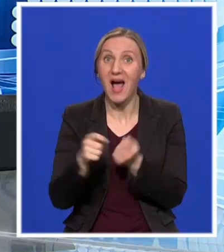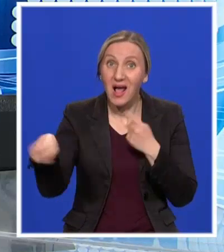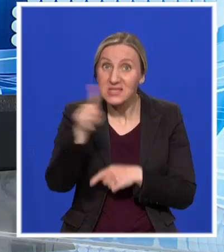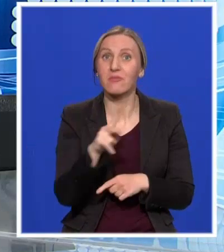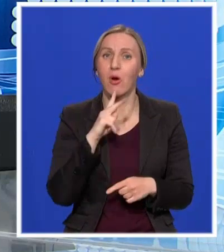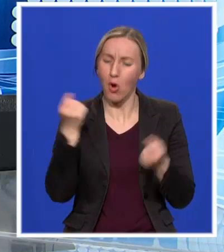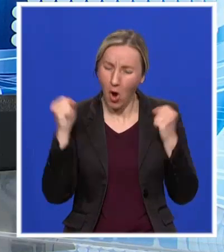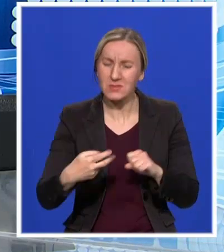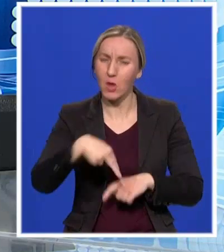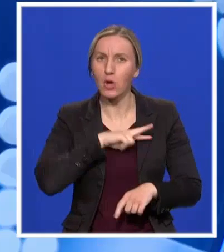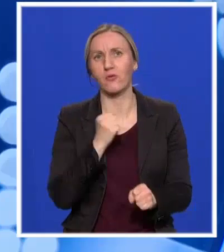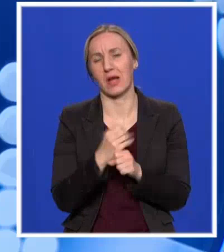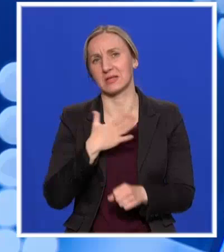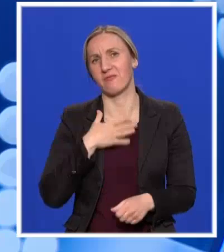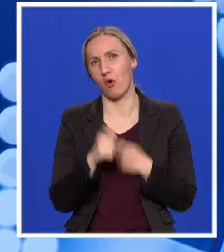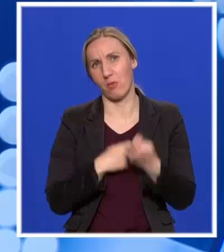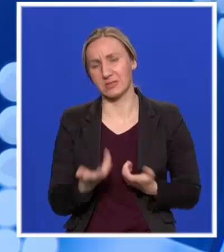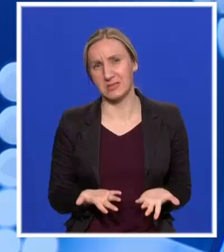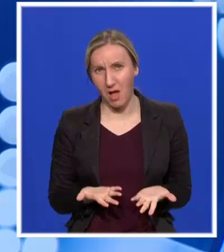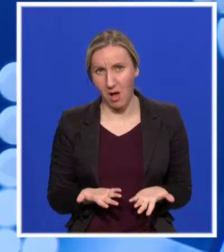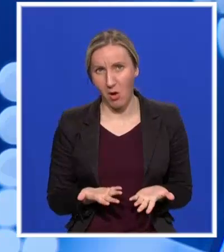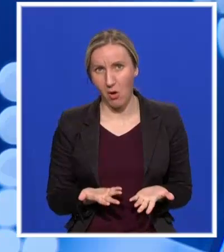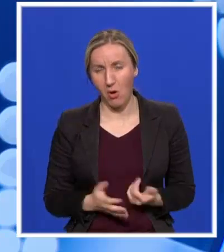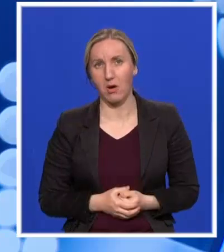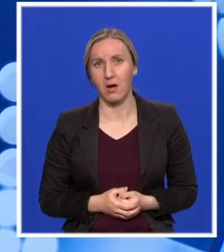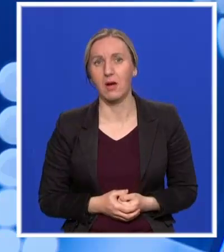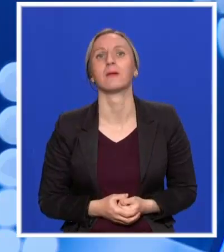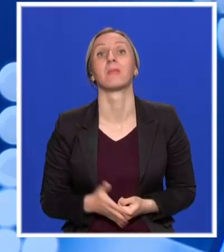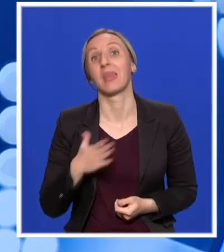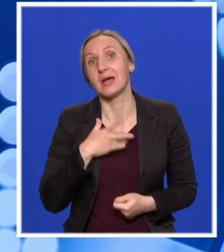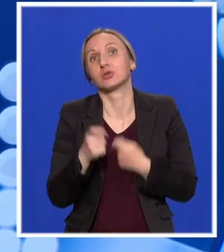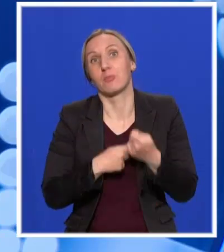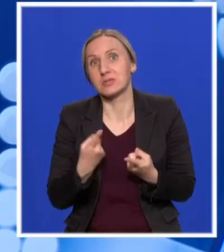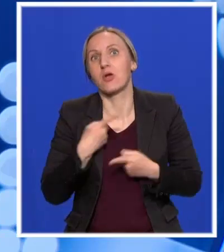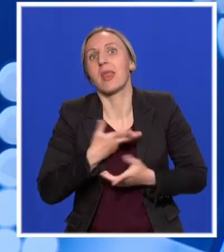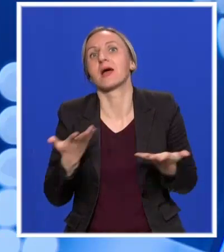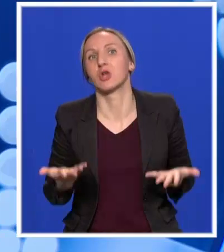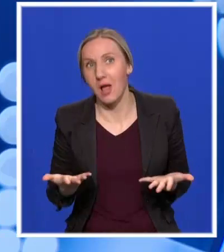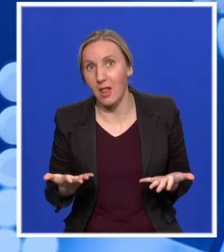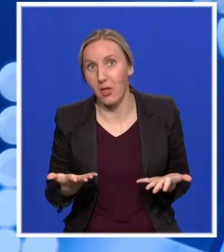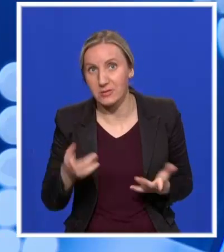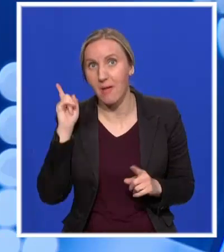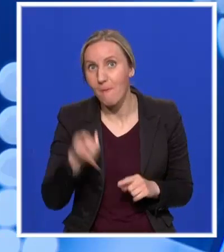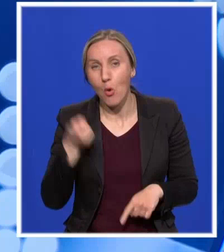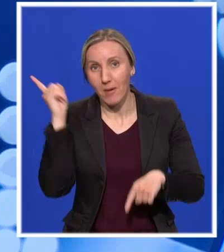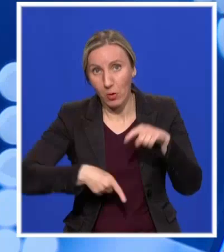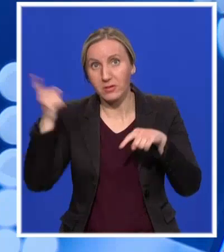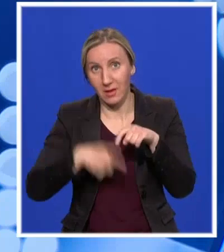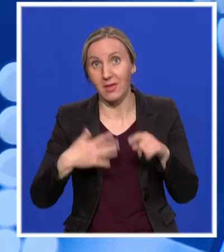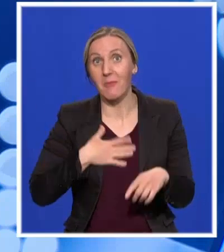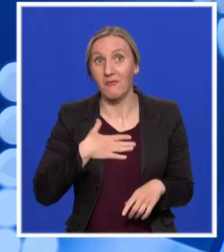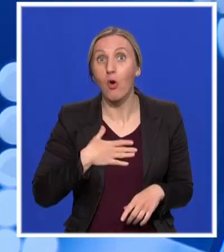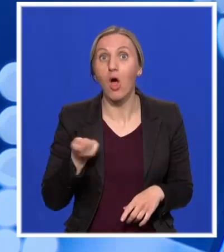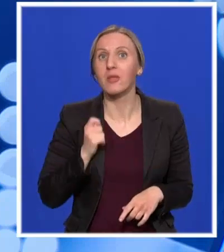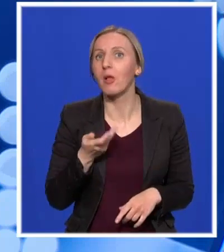odgovorno rade svoj posao. E sad naravno, naš posao je da nažalost moramo da sankcionišemo. Ja bih volio da policija nema u tom domenu